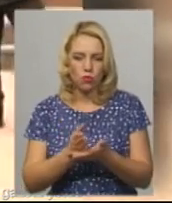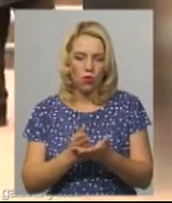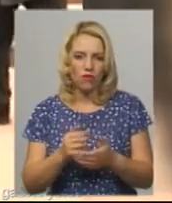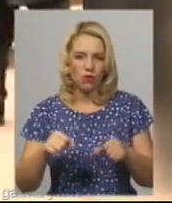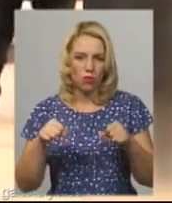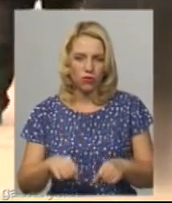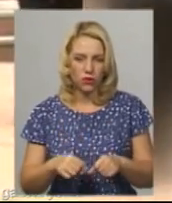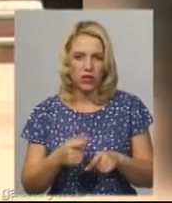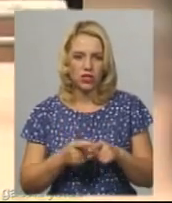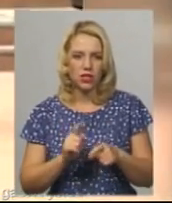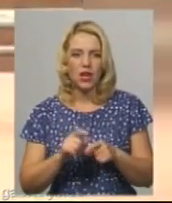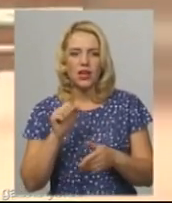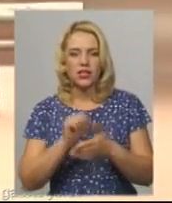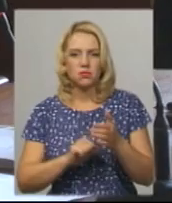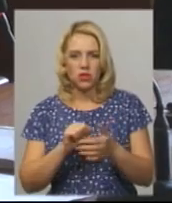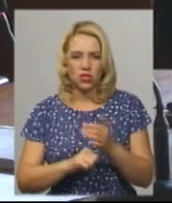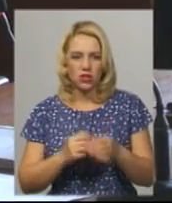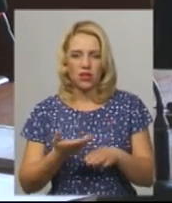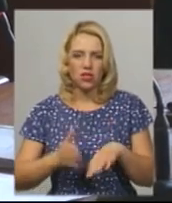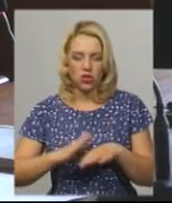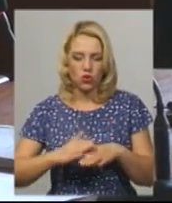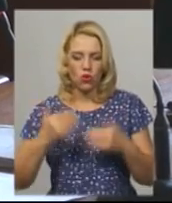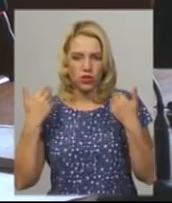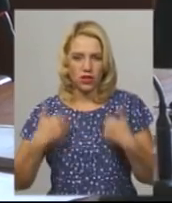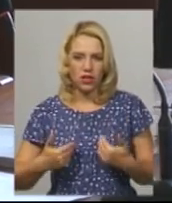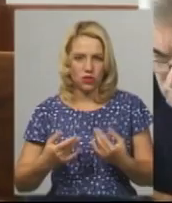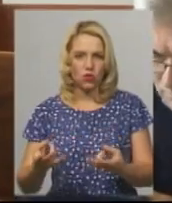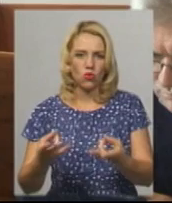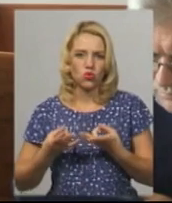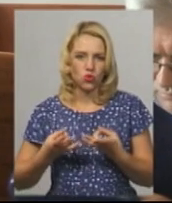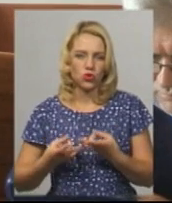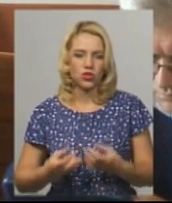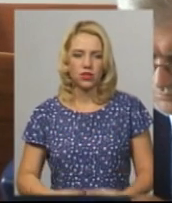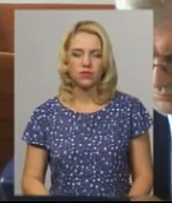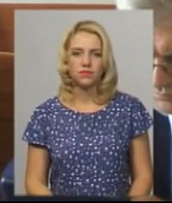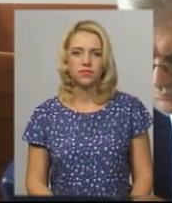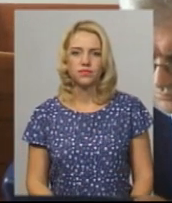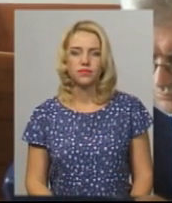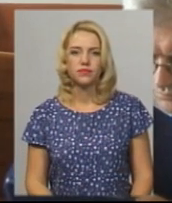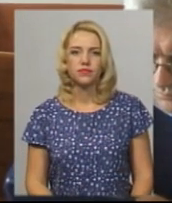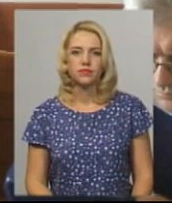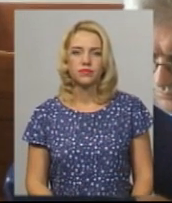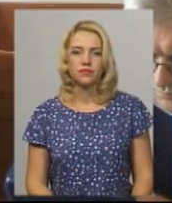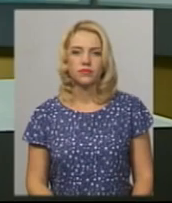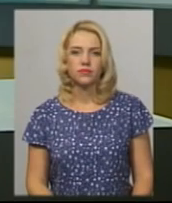та спричинення необережного тяжкого тілесного ушкодження. Михайло Жила, Володимир Зайнчуковський. Новини на Суспільному. Хмельницький.